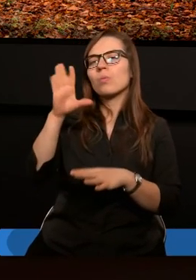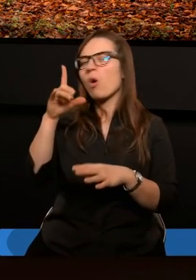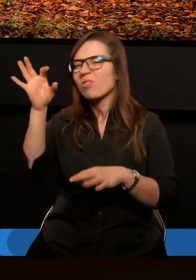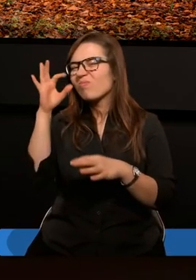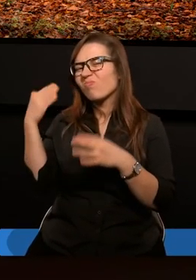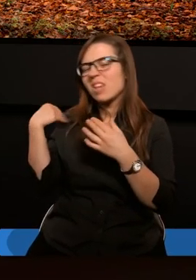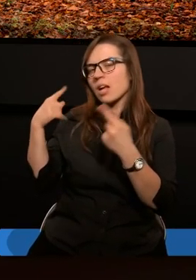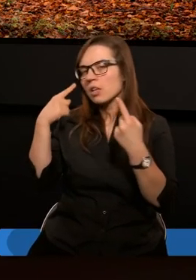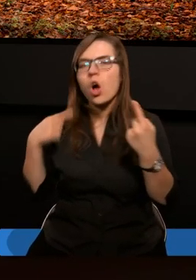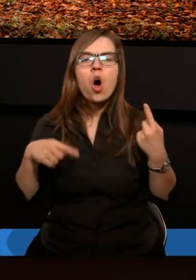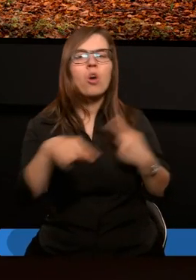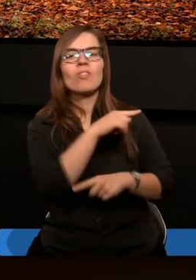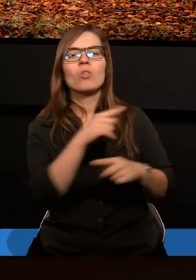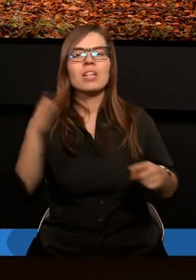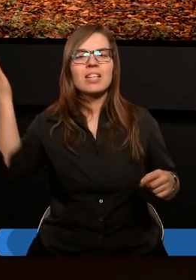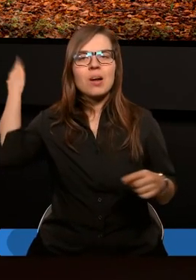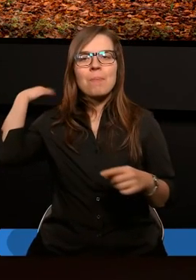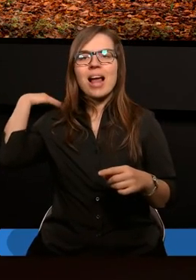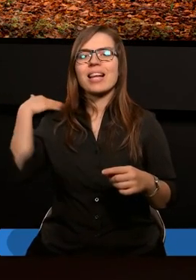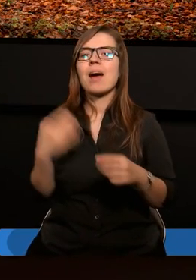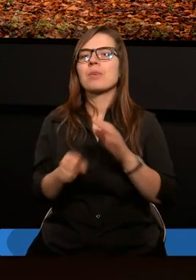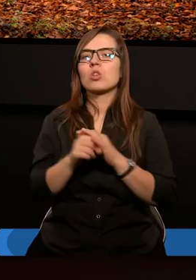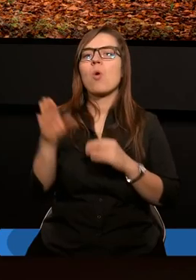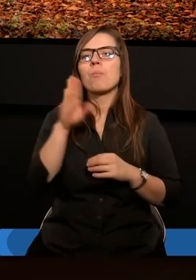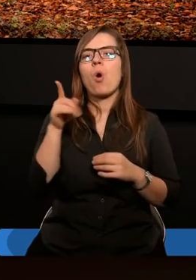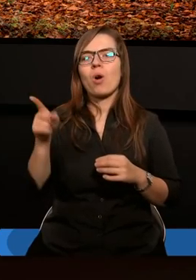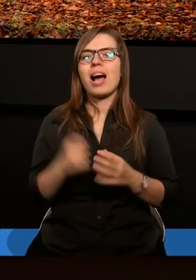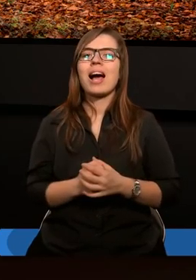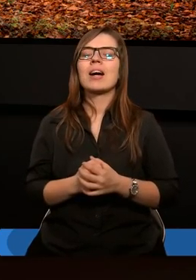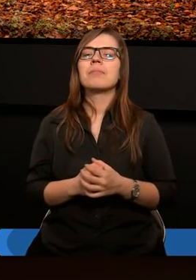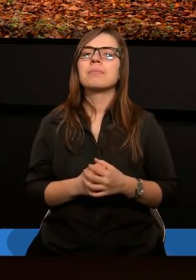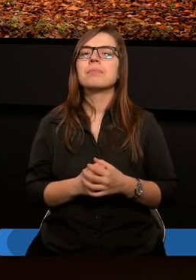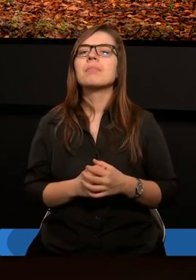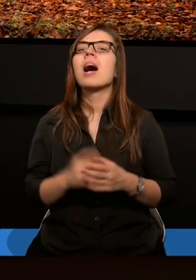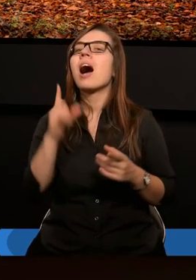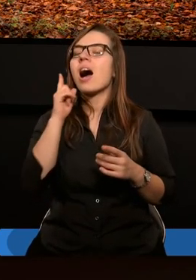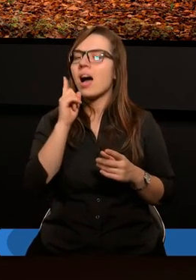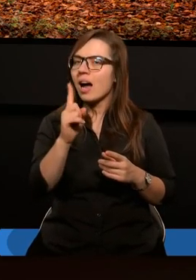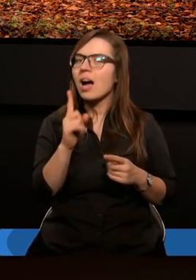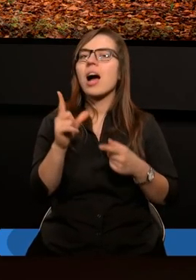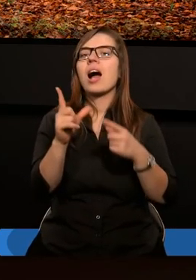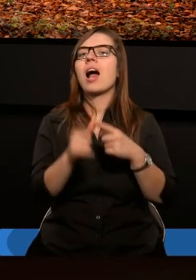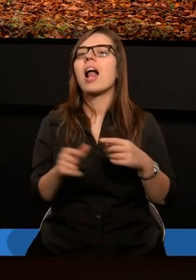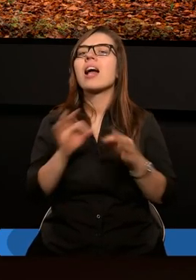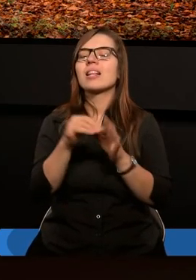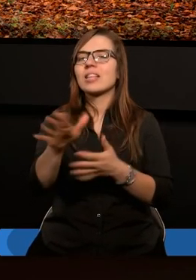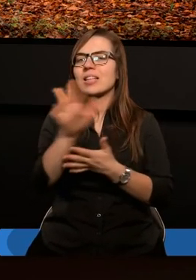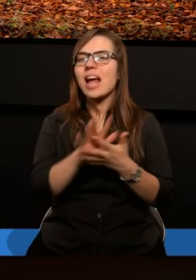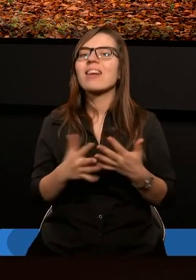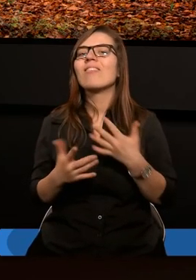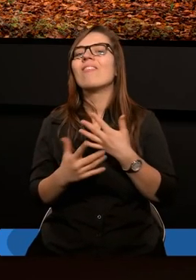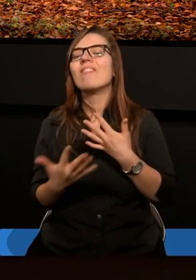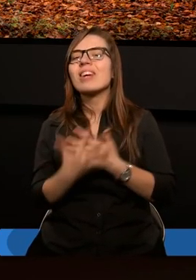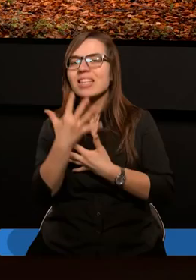bo ich oczy były zaślepione, bo ich serca były zatwardzone, ale z tych tekstów jak gdyby